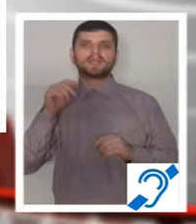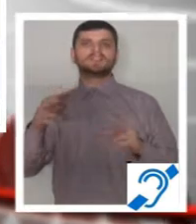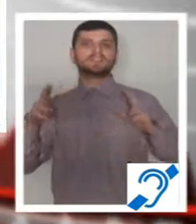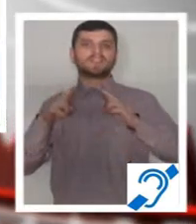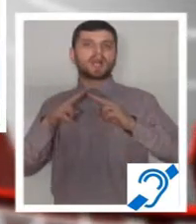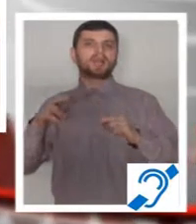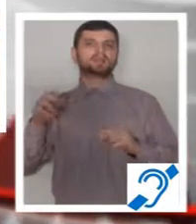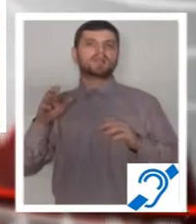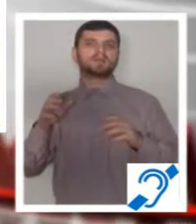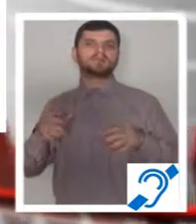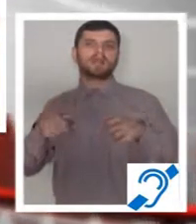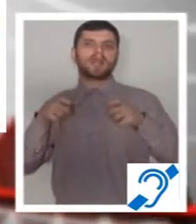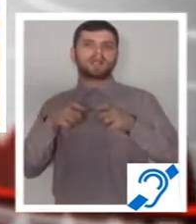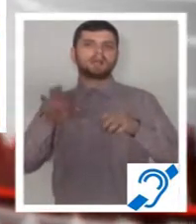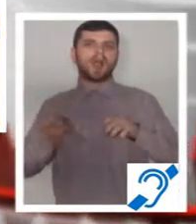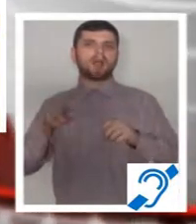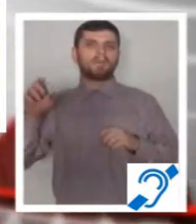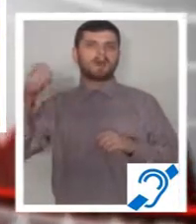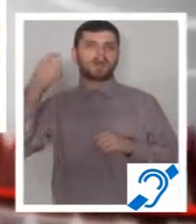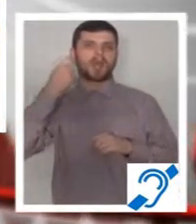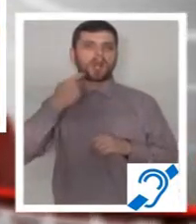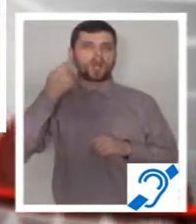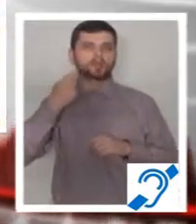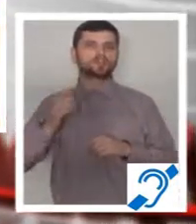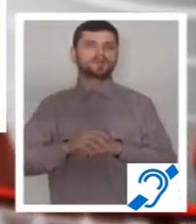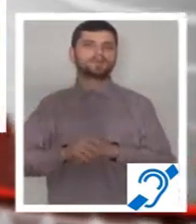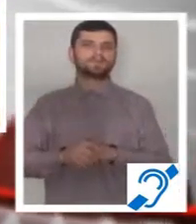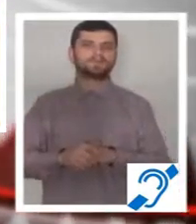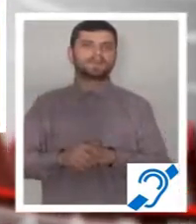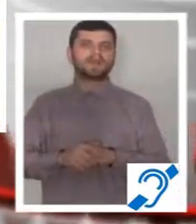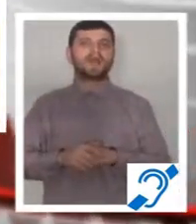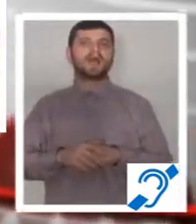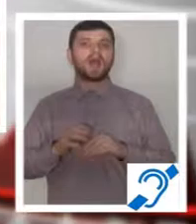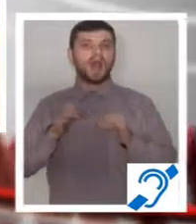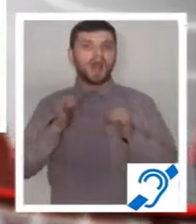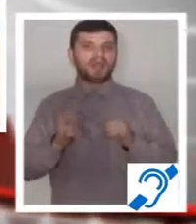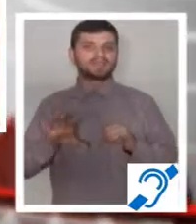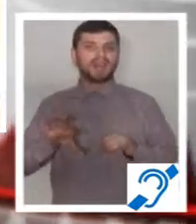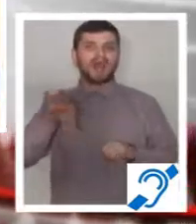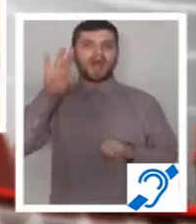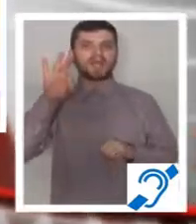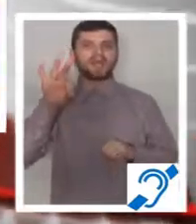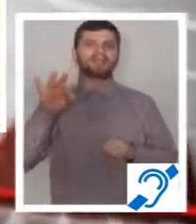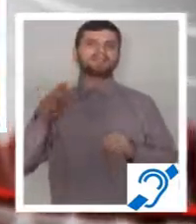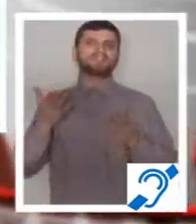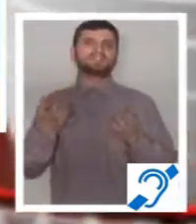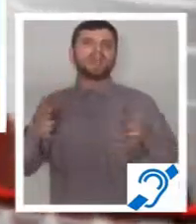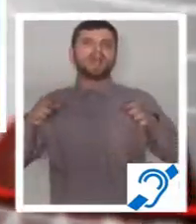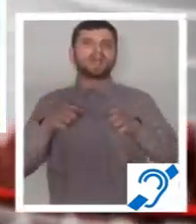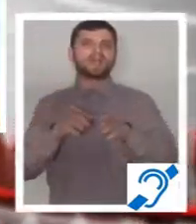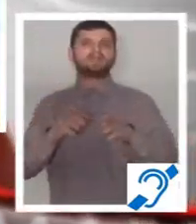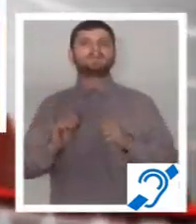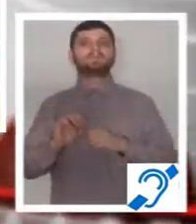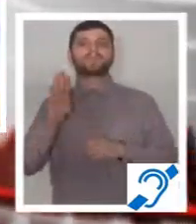manșă. Astăzi, la sediul Federației Române de basket a avut loc tragerea la sos pentru sferturile de final ale Cupei României.